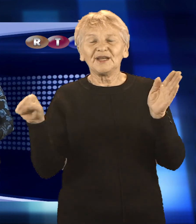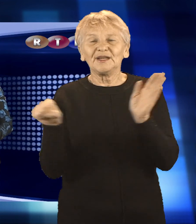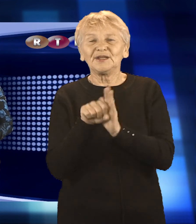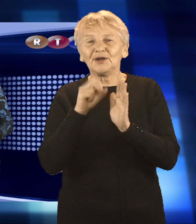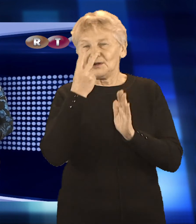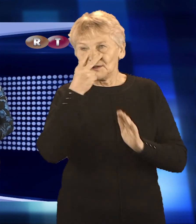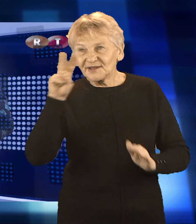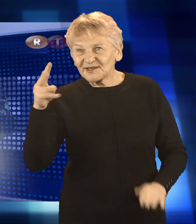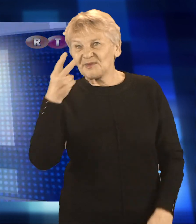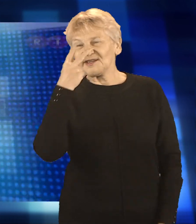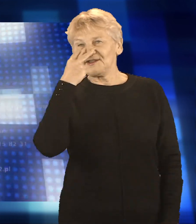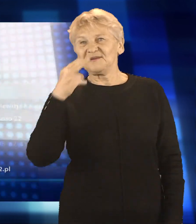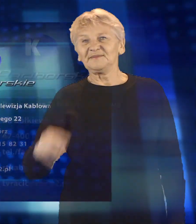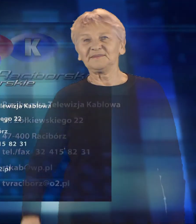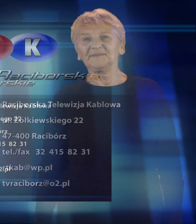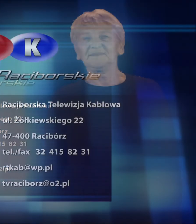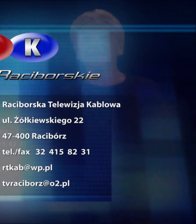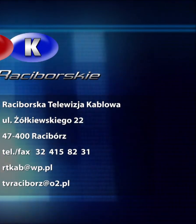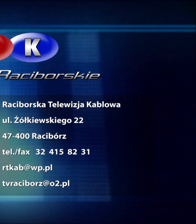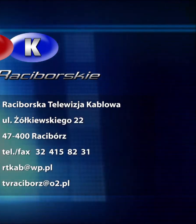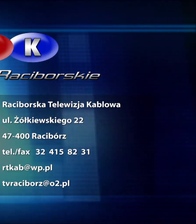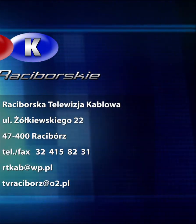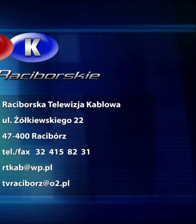za uwagę i do zobaczenia. www